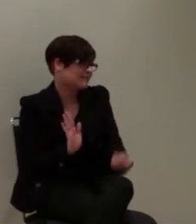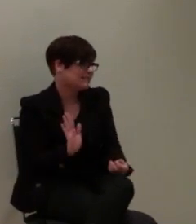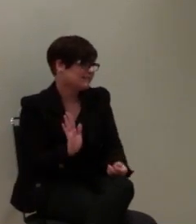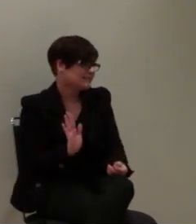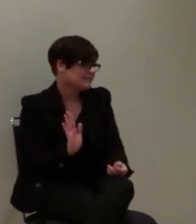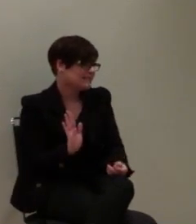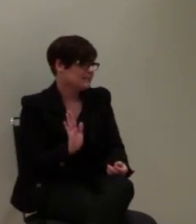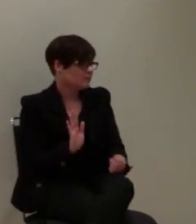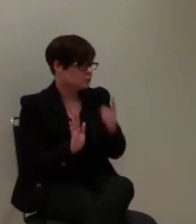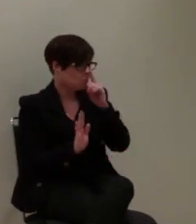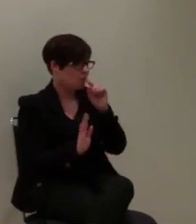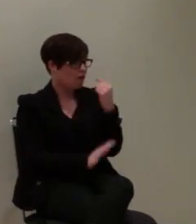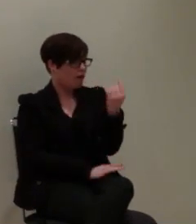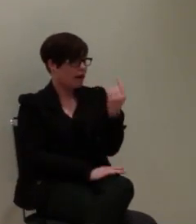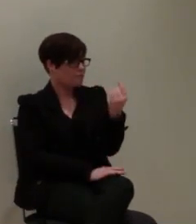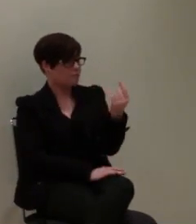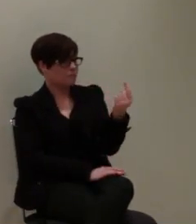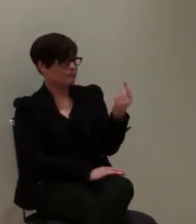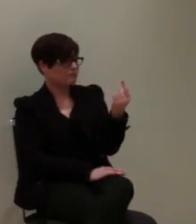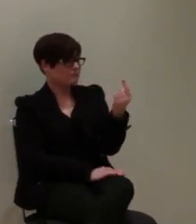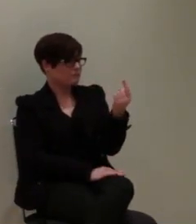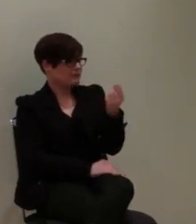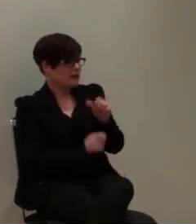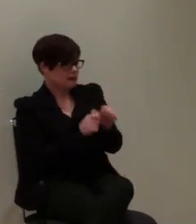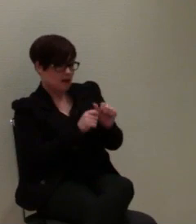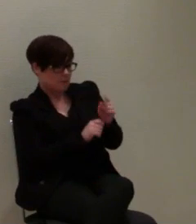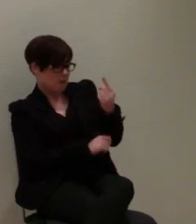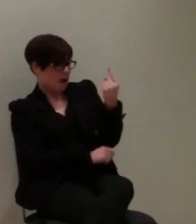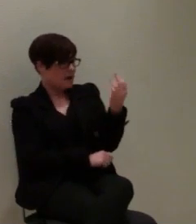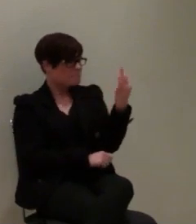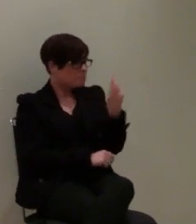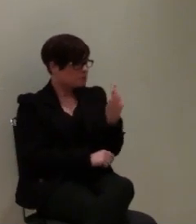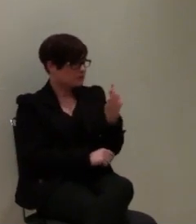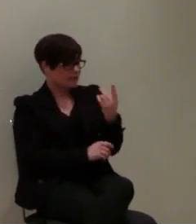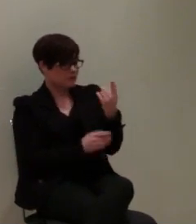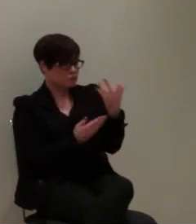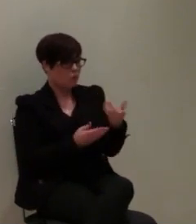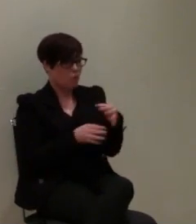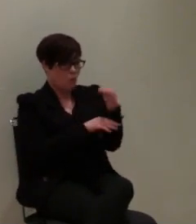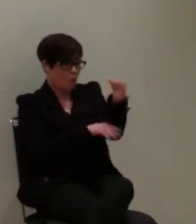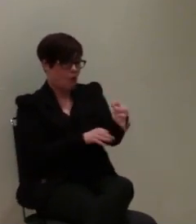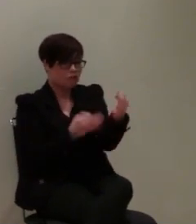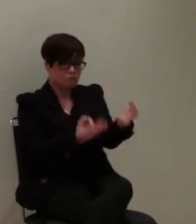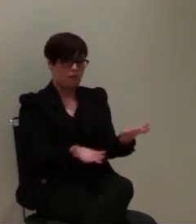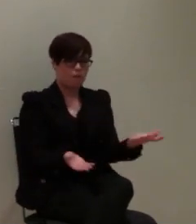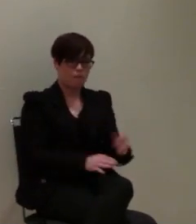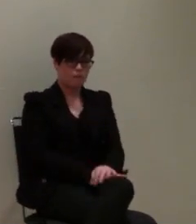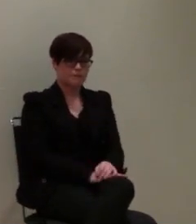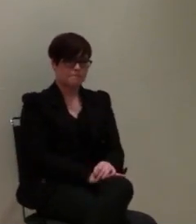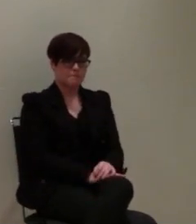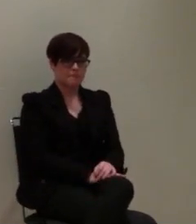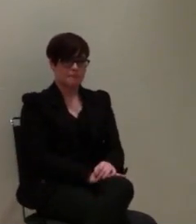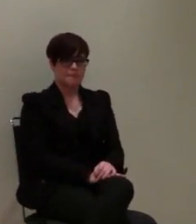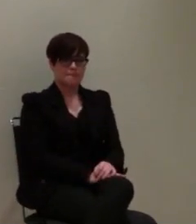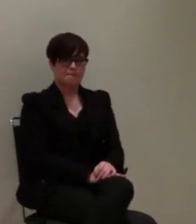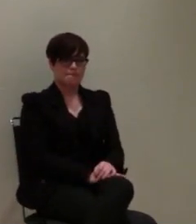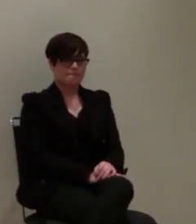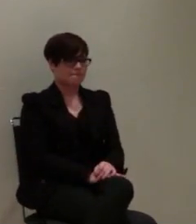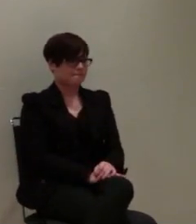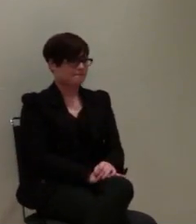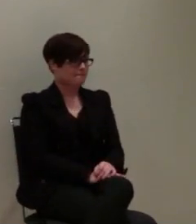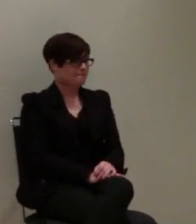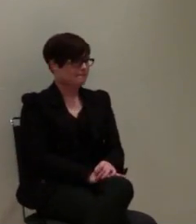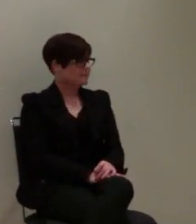Und nicht mal ein Prozent dieser Anrufe bedürfen auch tatsächlich einer Ortung an der Stelle. Was, 10 Prozent?